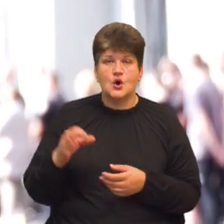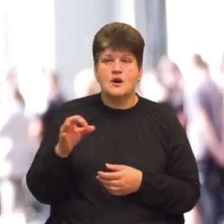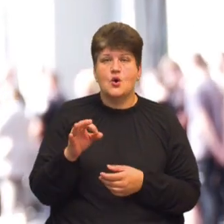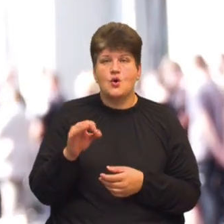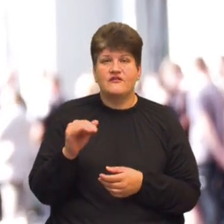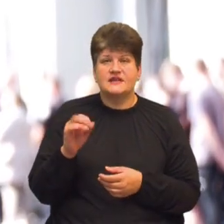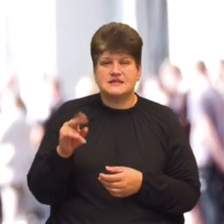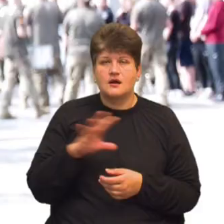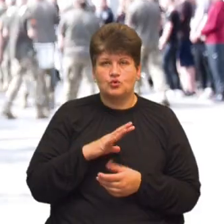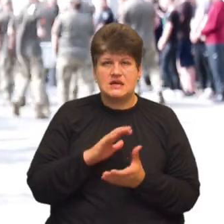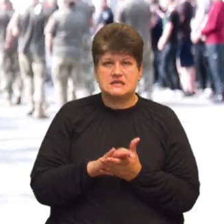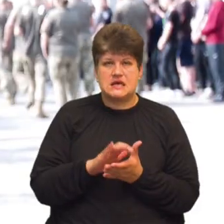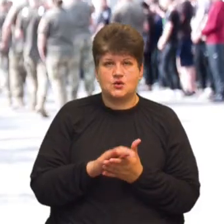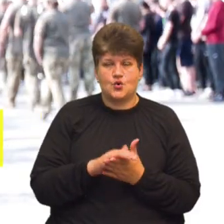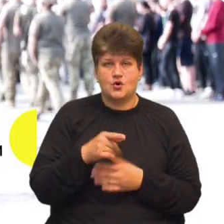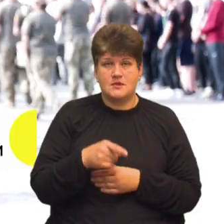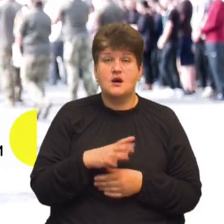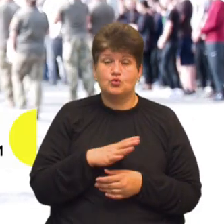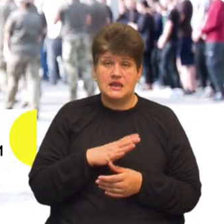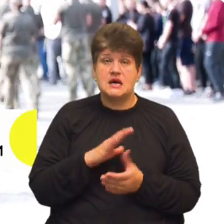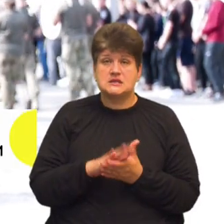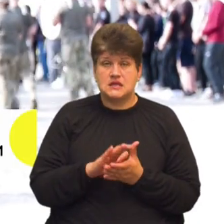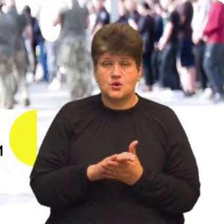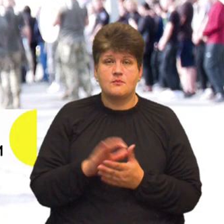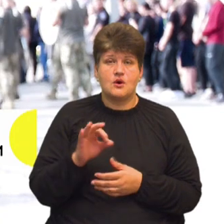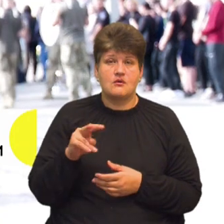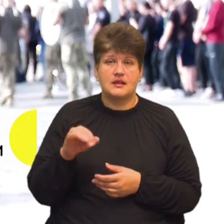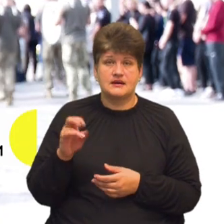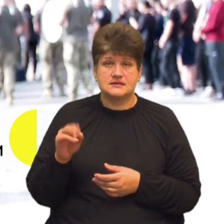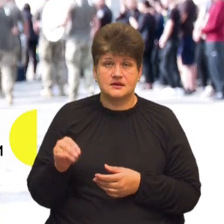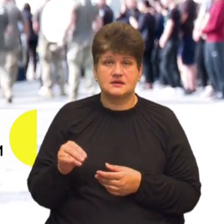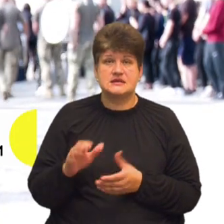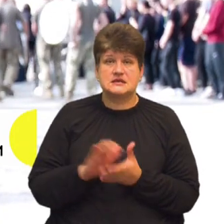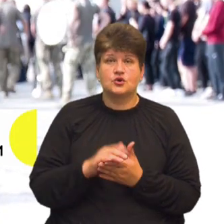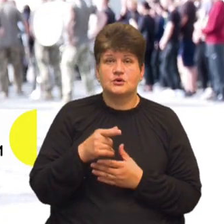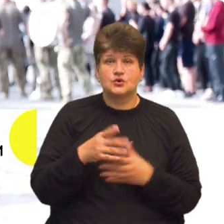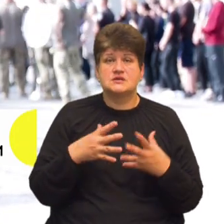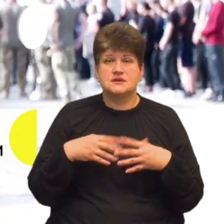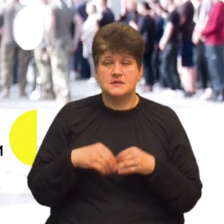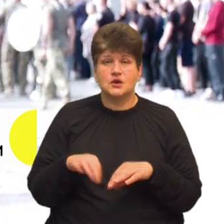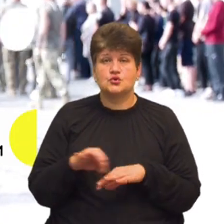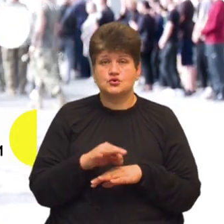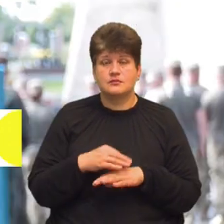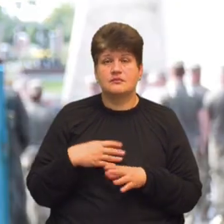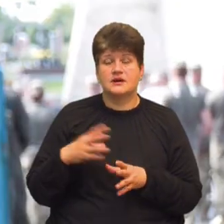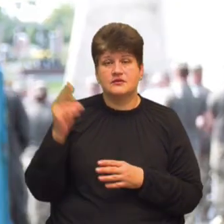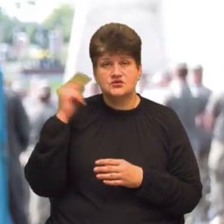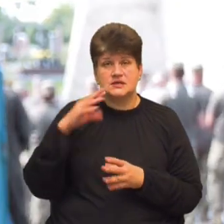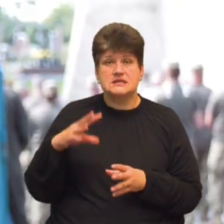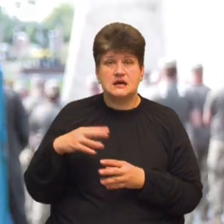була знайома з Олександром. Була знайома з Олександром, знайома з його сім'єю, його дружиною, ми навчалися разом.